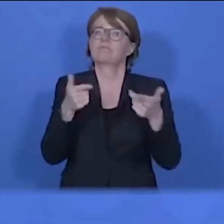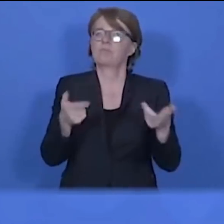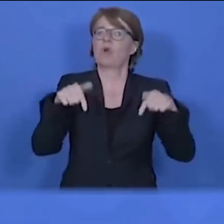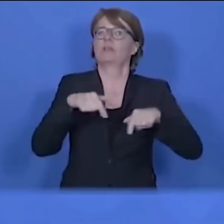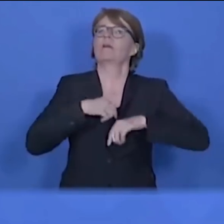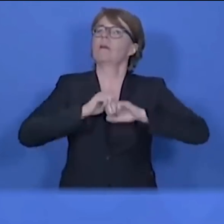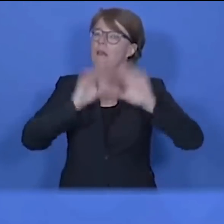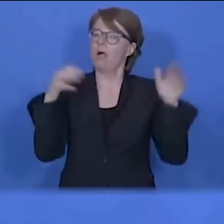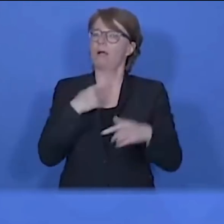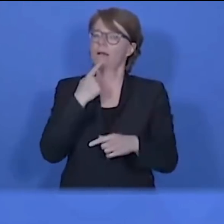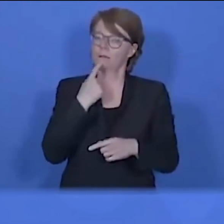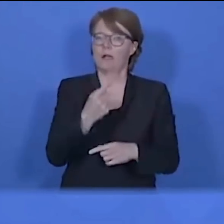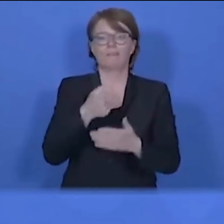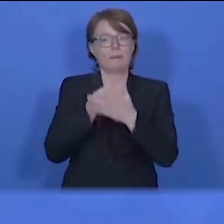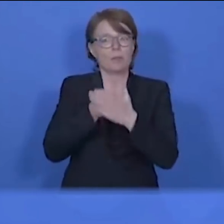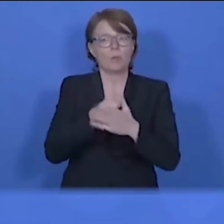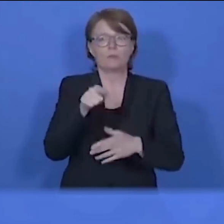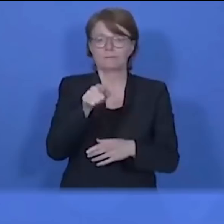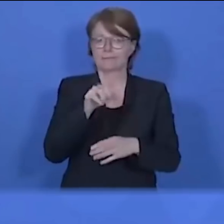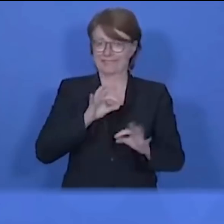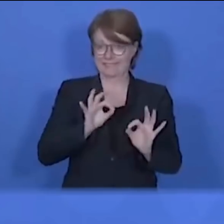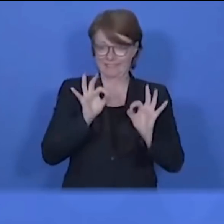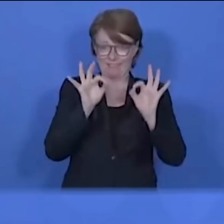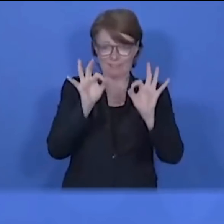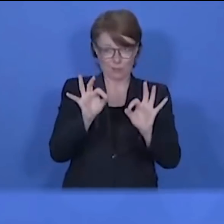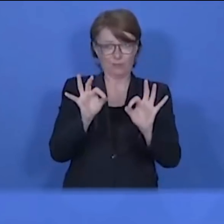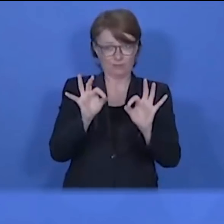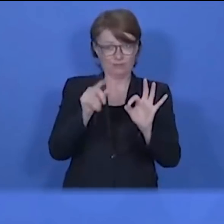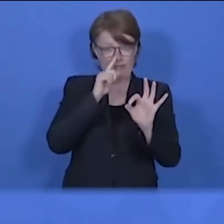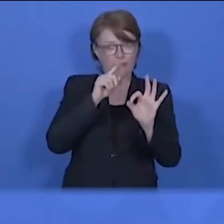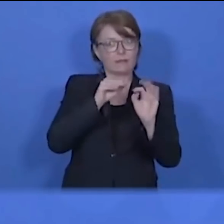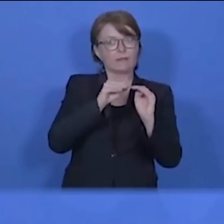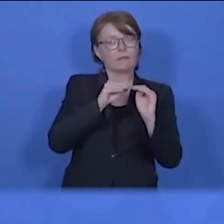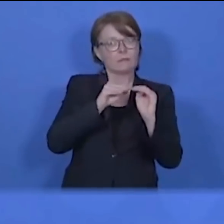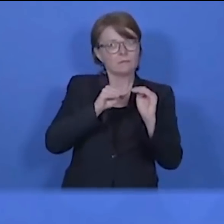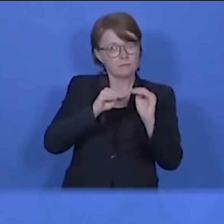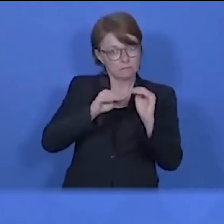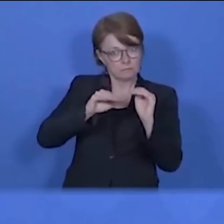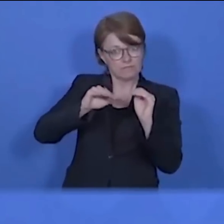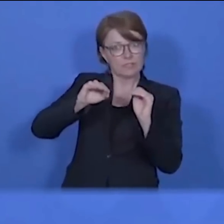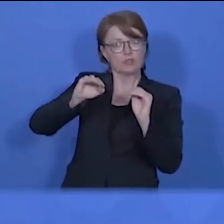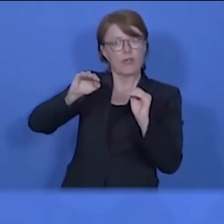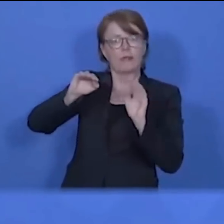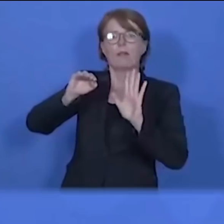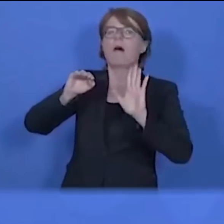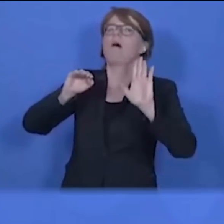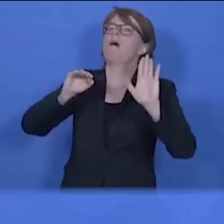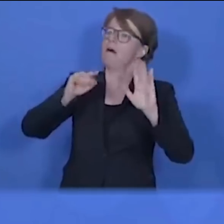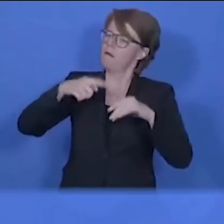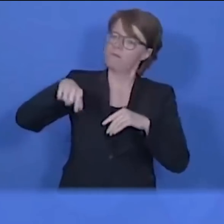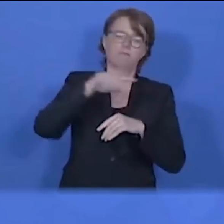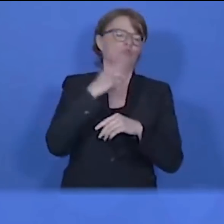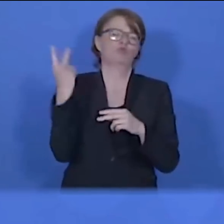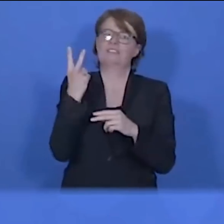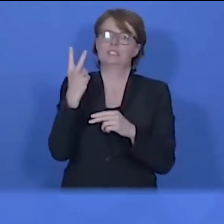wissen, und das haben wir heute auch zum Ausdruck gebracht, sollte die Kurve der Infektionen wieder steiler werden, dann müssen Bund und Länder auch so aufgestellt